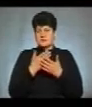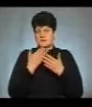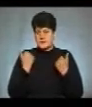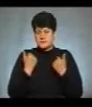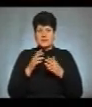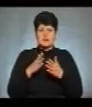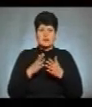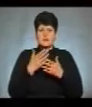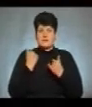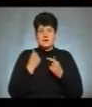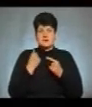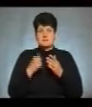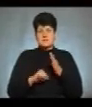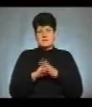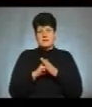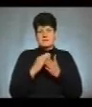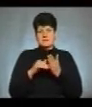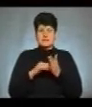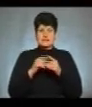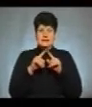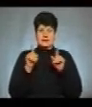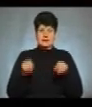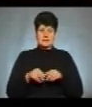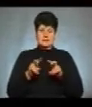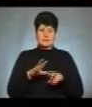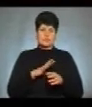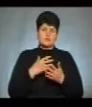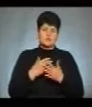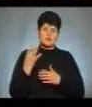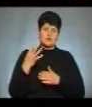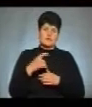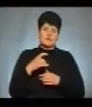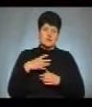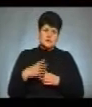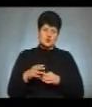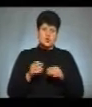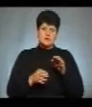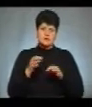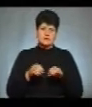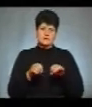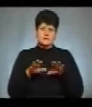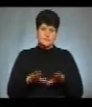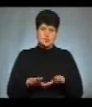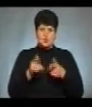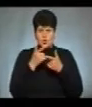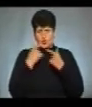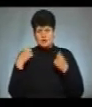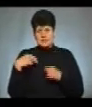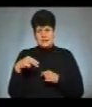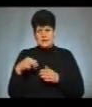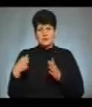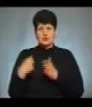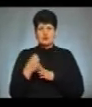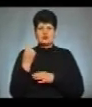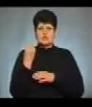скасування декларацій. Засідання тривало близько 40 хвилин. Суддя Любомира Сливка постановила. «Оголошується перерва до